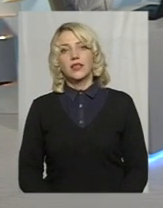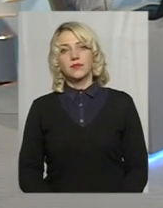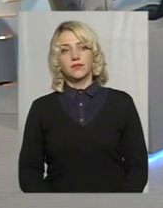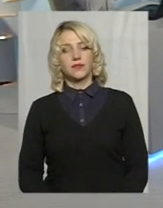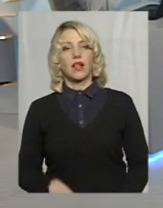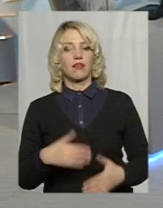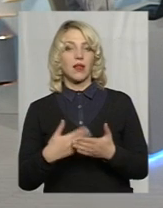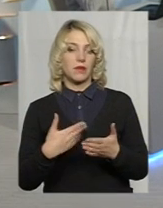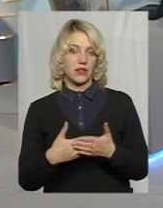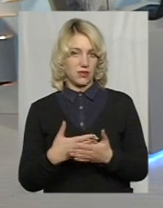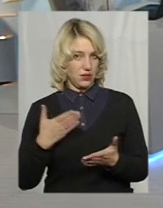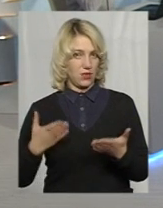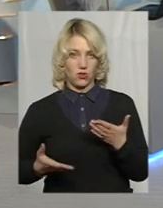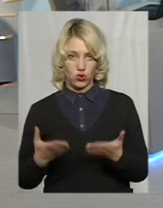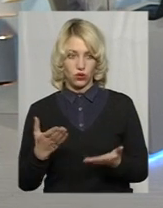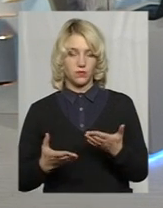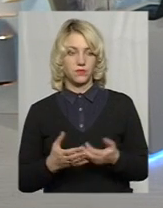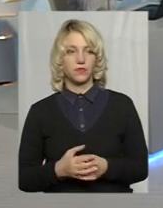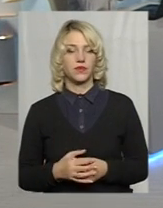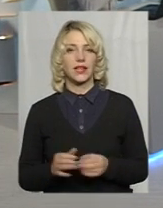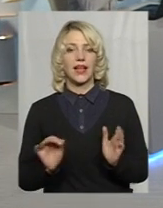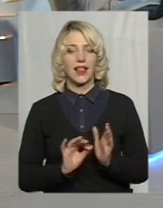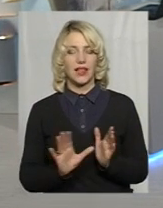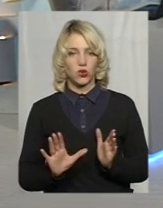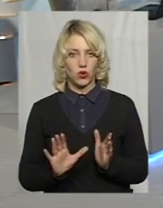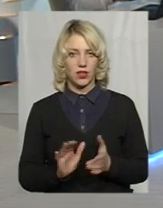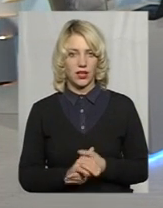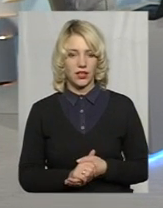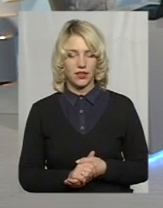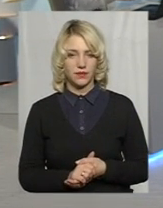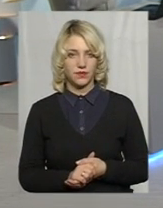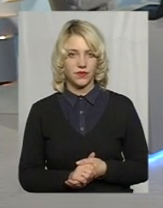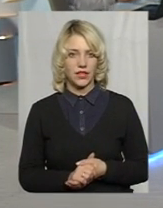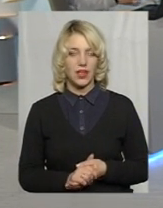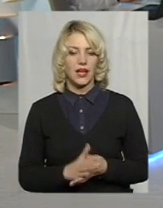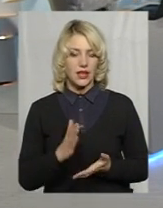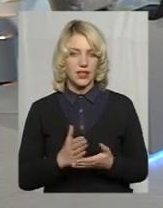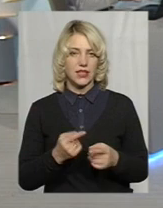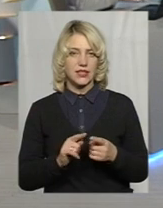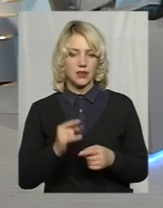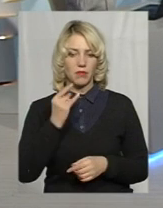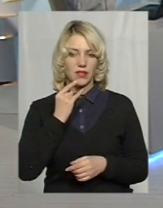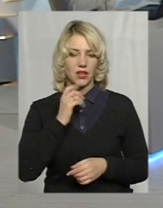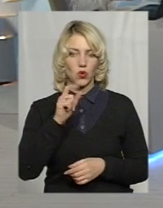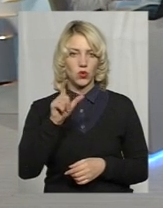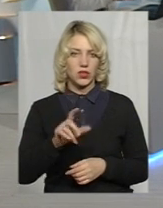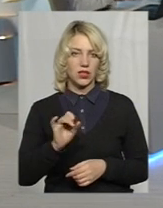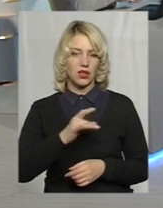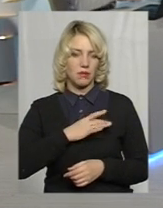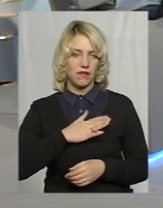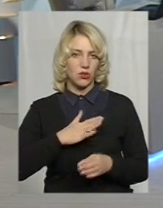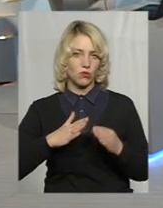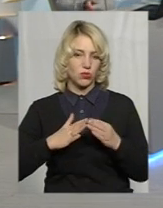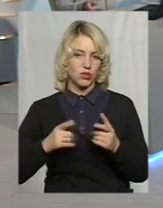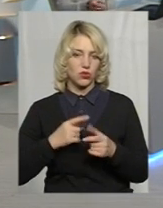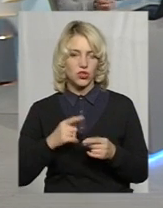Наприклад, якщо електроенергія... є ці батареї в людини на приватному будинку,